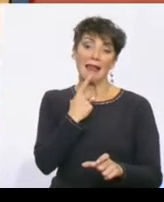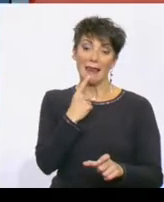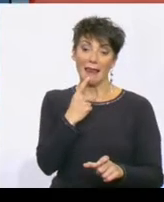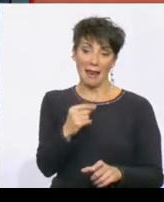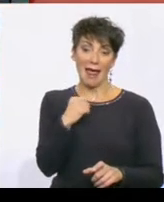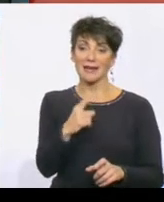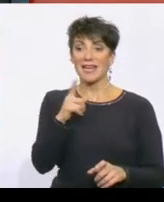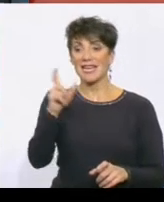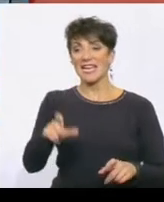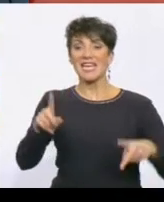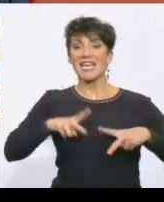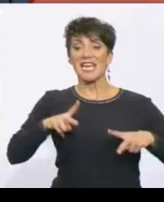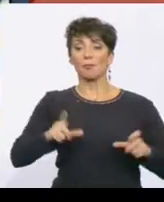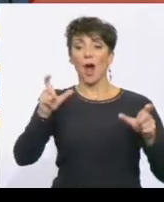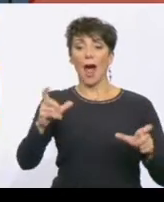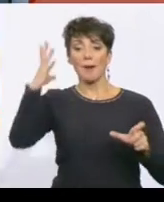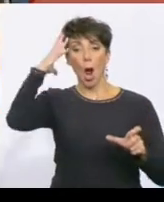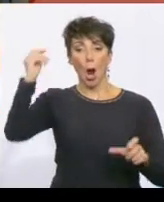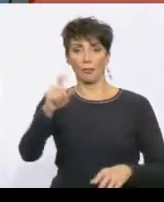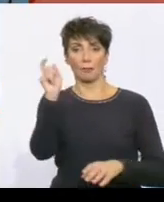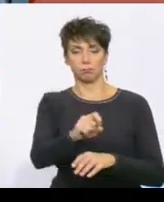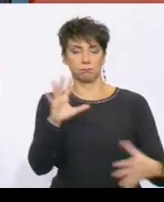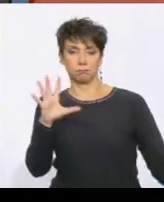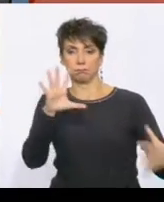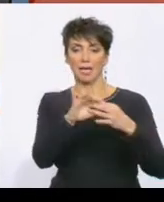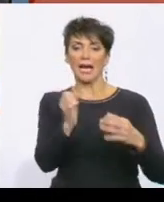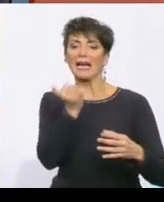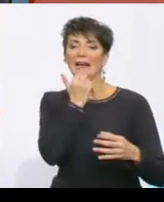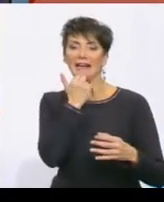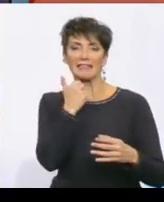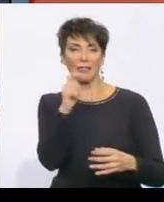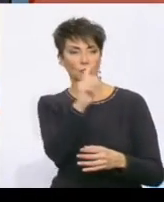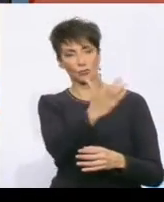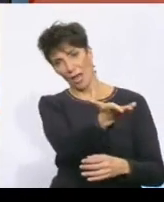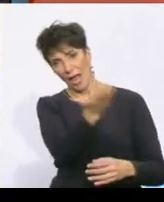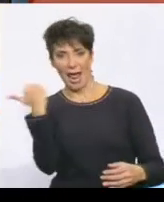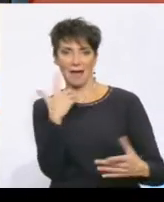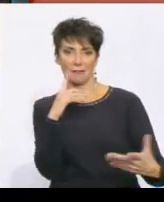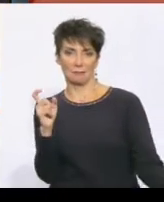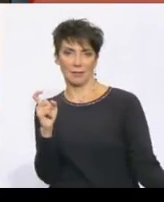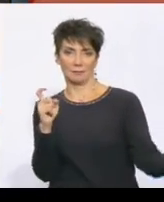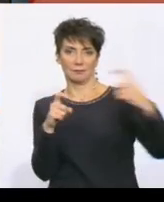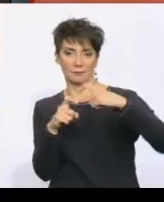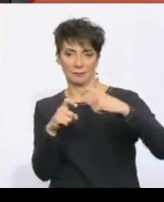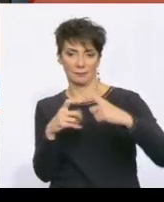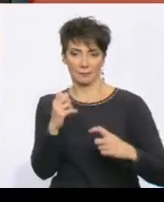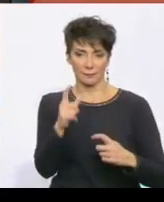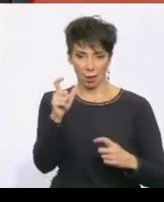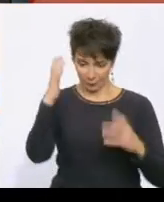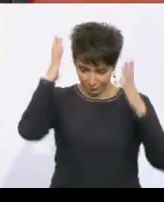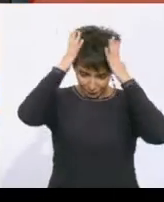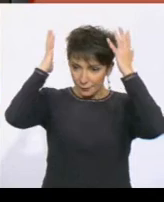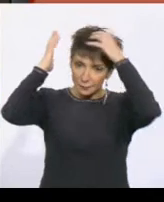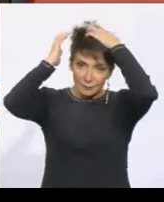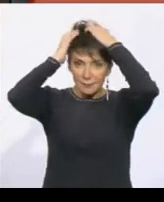πάτησε η υπουργός άμυνας της Ολλανδίας. Δηλαδή, κατά λάθος, του έκανε μια πρόσκληση να μπει στην τηλεδιάσκεψη. Μα και ο ίδος το περίμενε, έχει αφηνεδιαστεί.